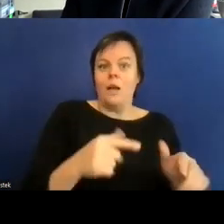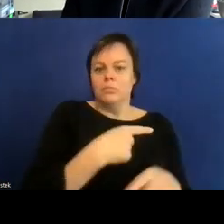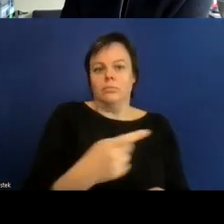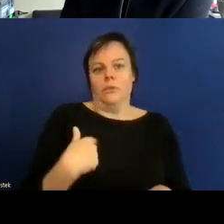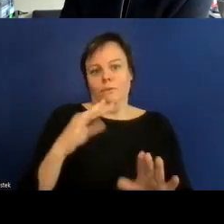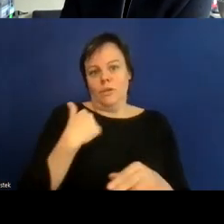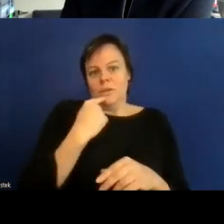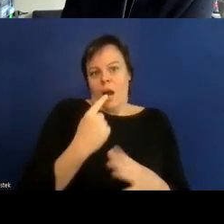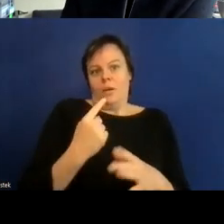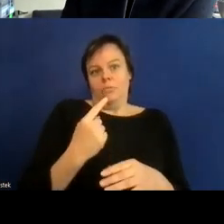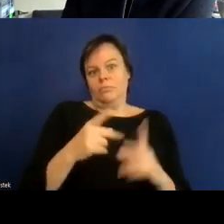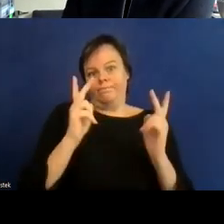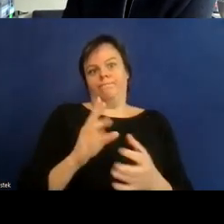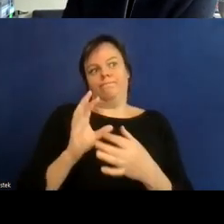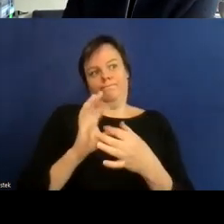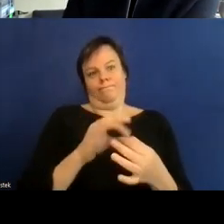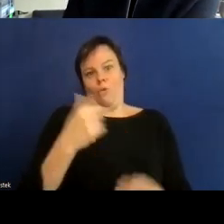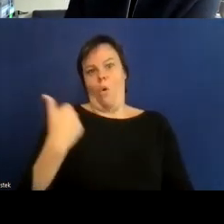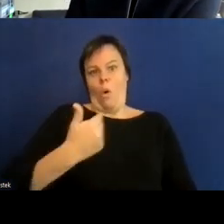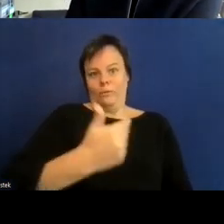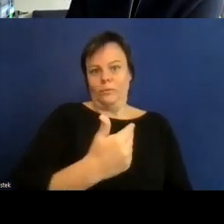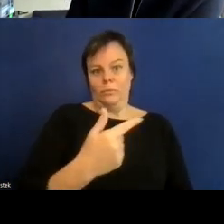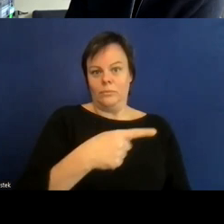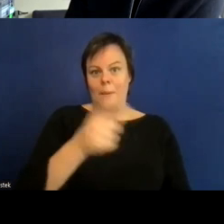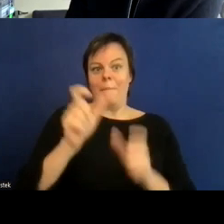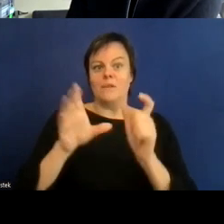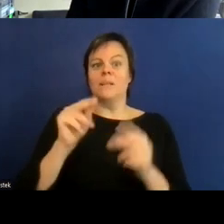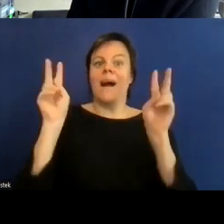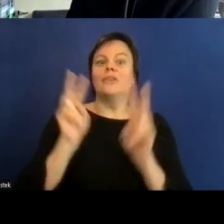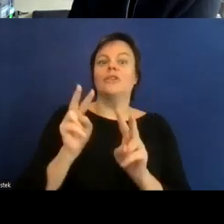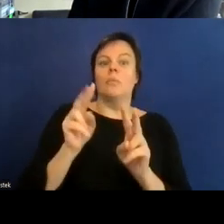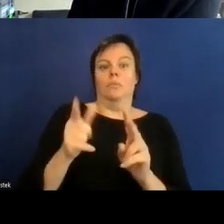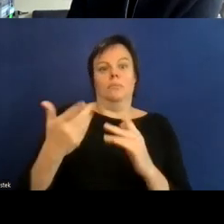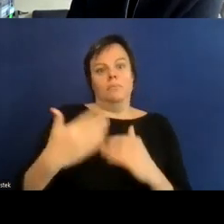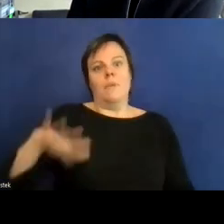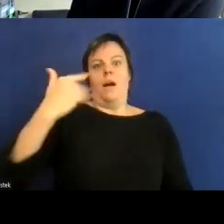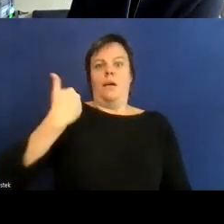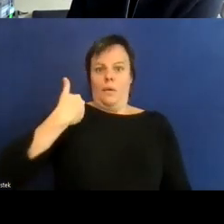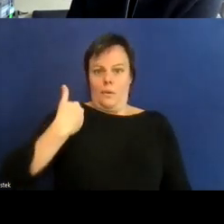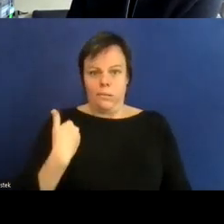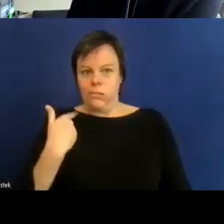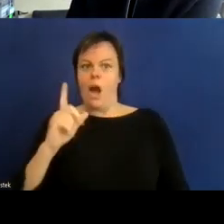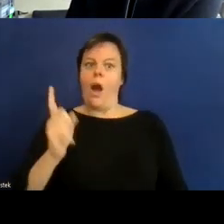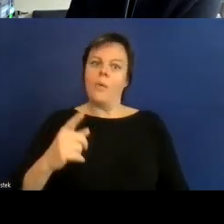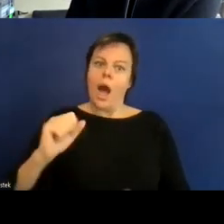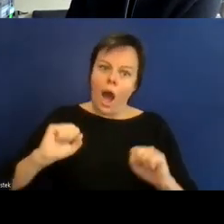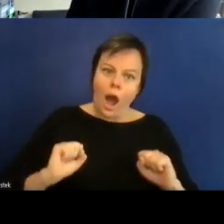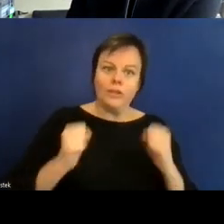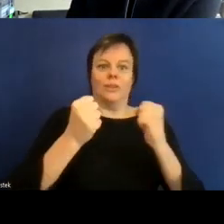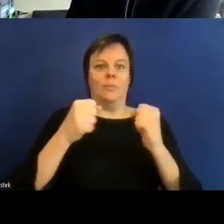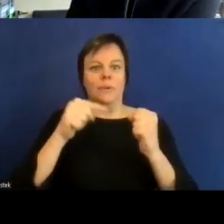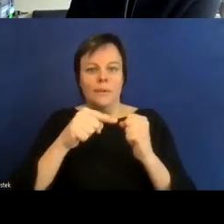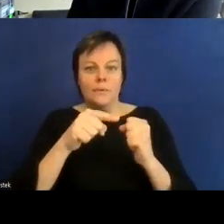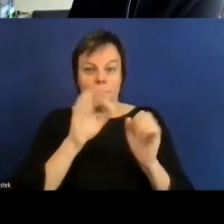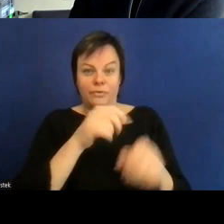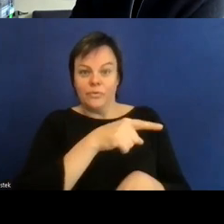größeren Aufwand und mehr Anstrengungen sind wir ein langsamer sein möglicherweise auch durchaus stärker Fehler machen oder